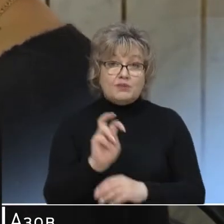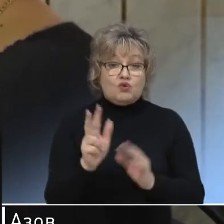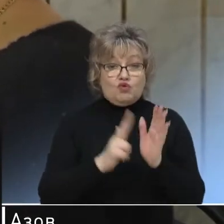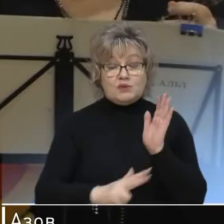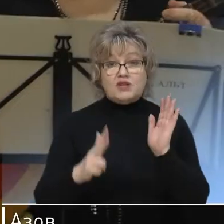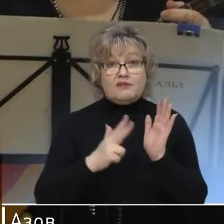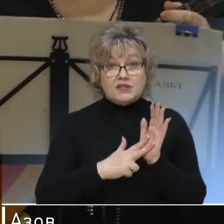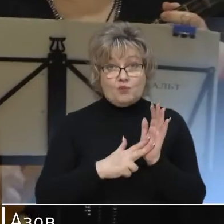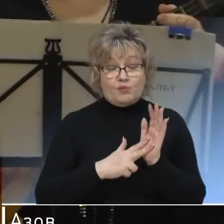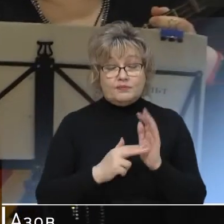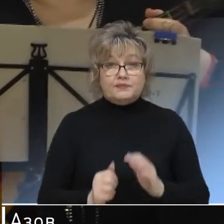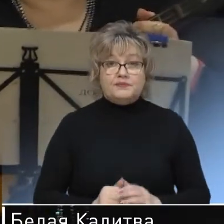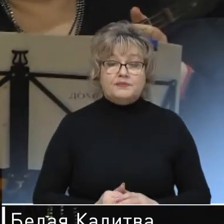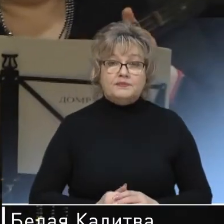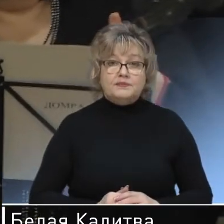88-м.